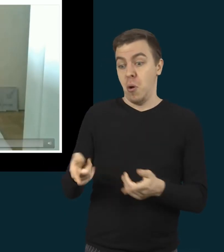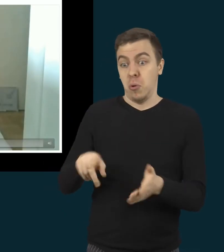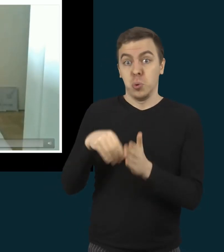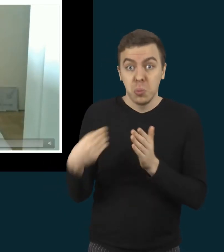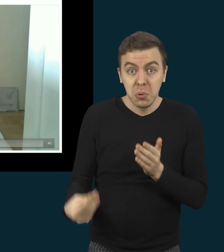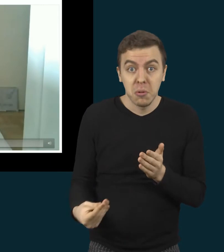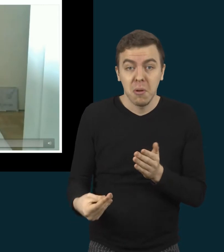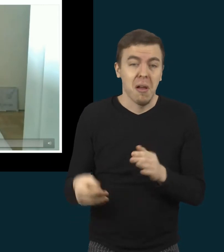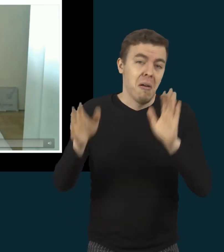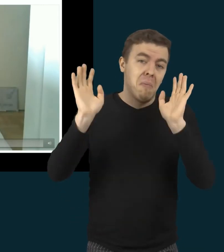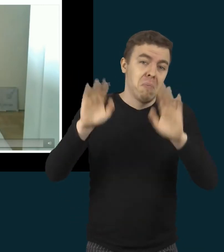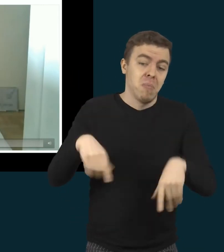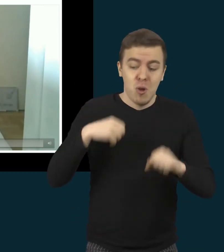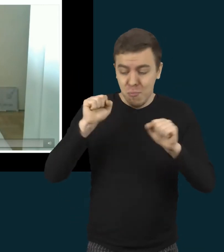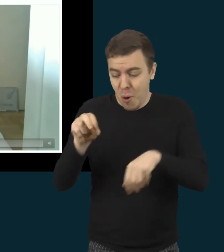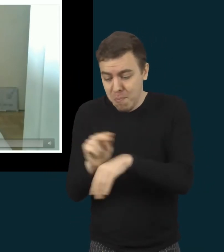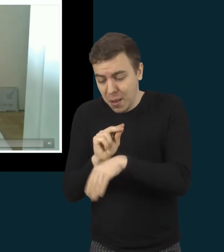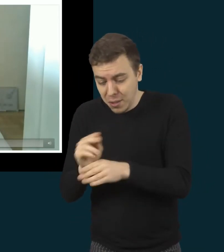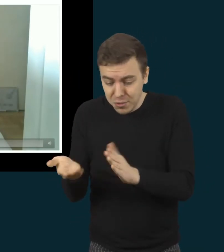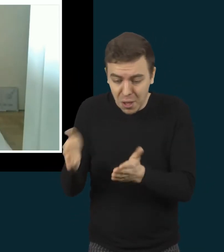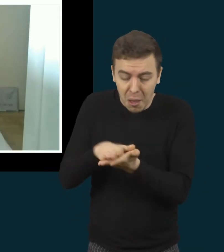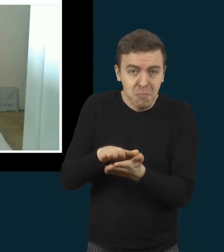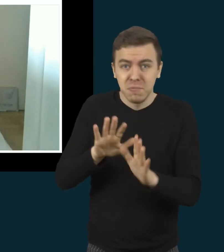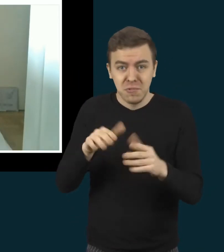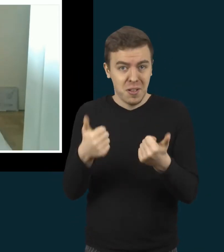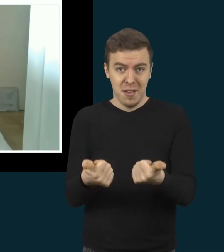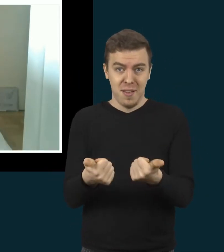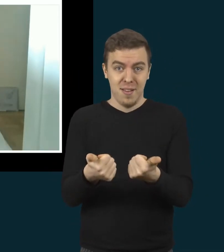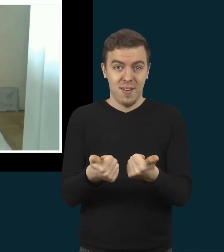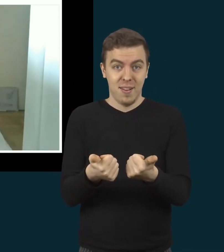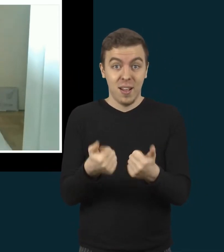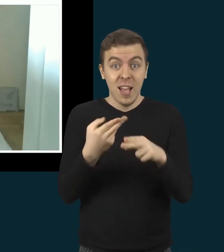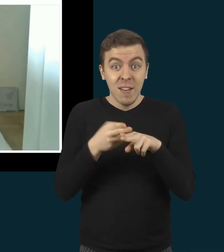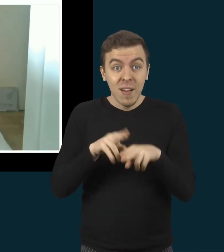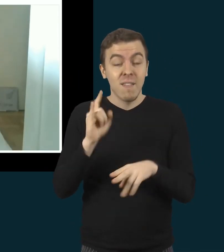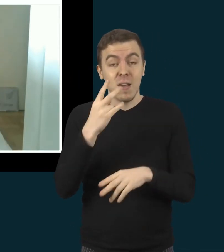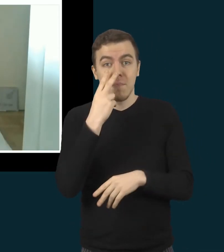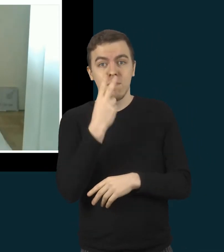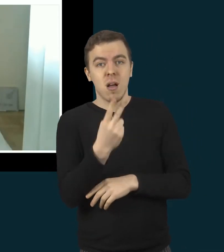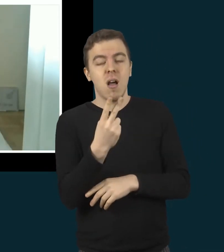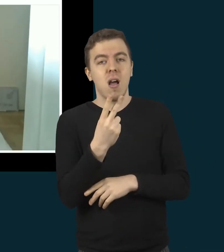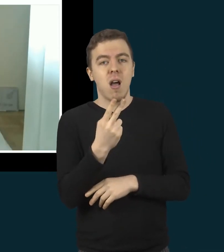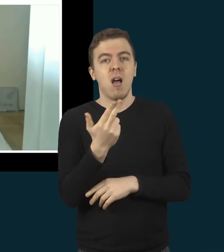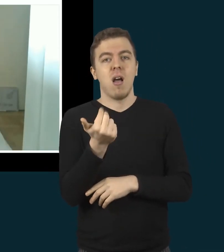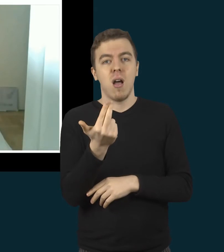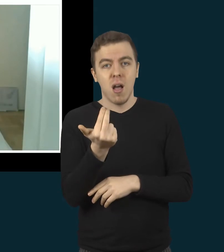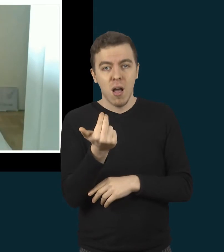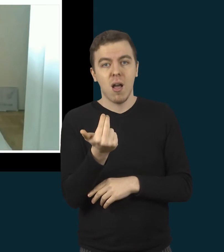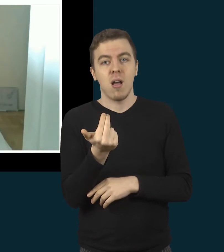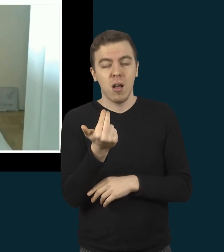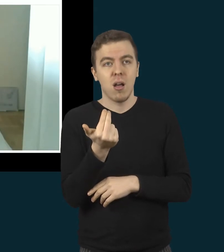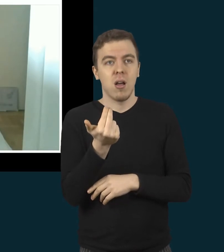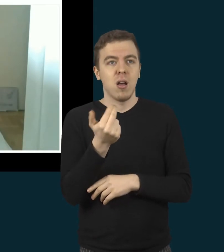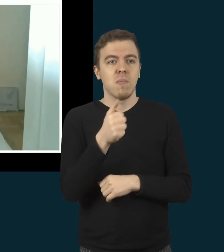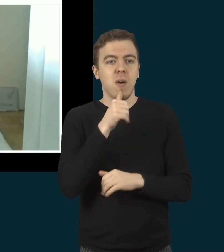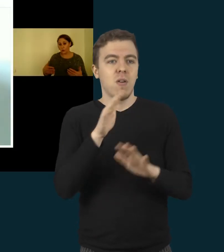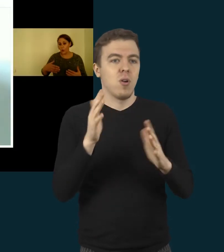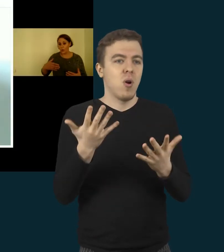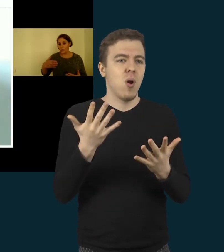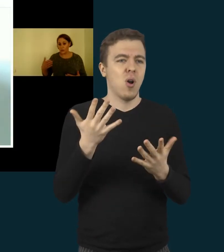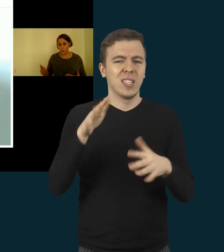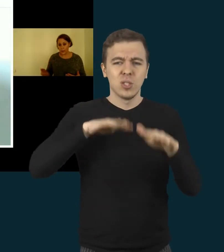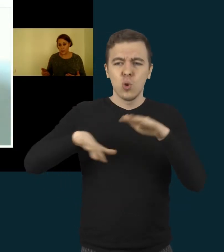jie iškirtų, bet aš galiu juos sutvarkyti. Mes rodom vaikam, kaip mokintis išeiti iš tam tikrų